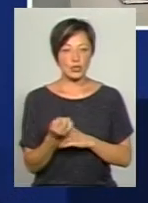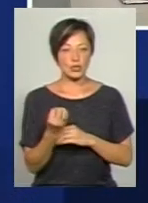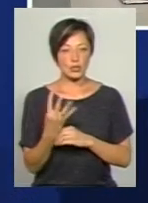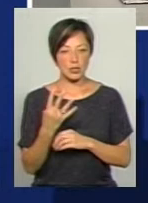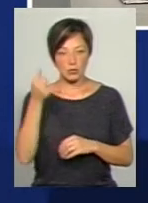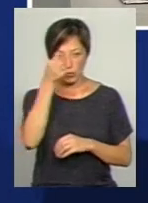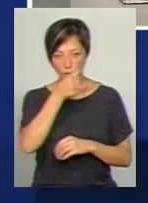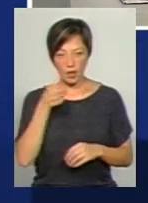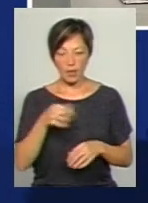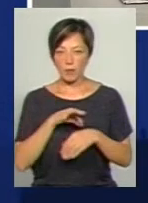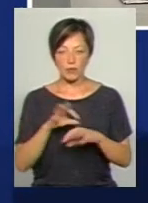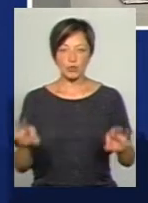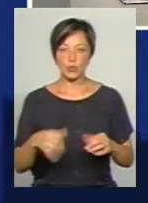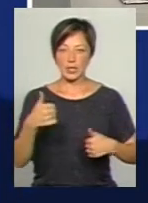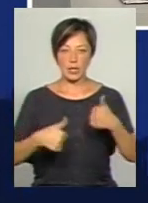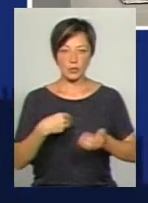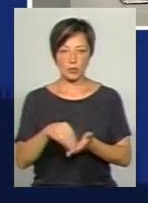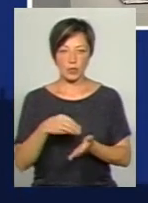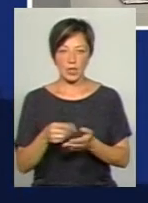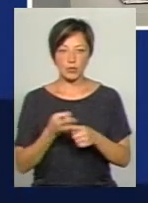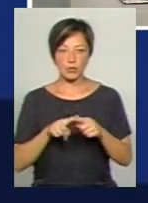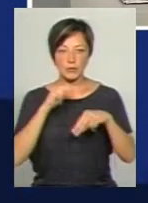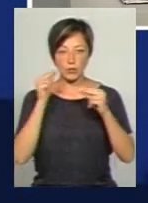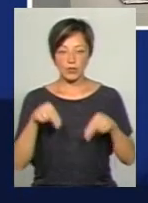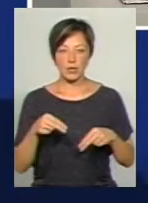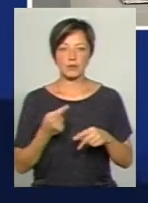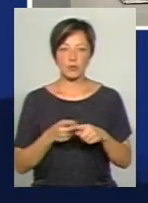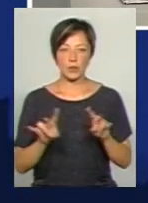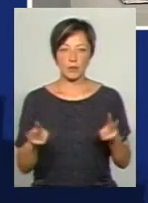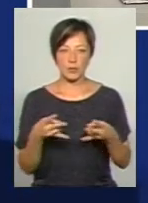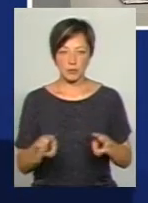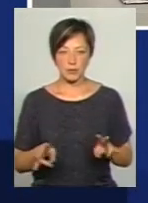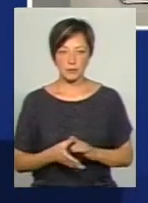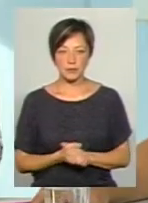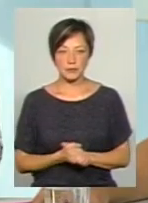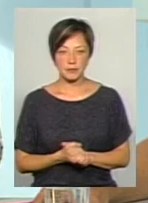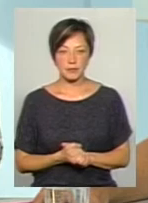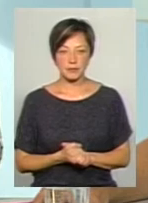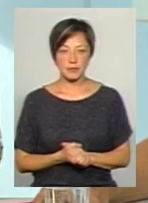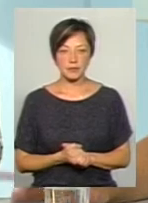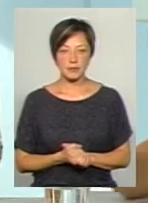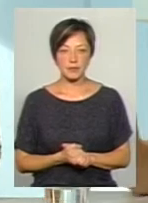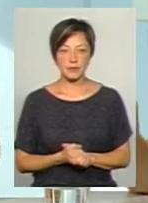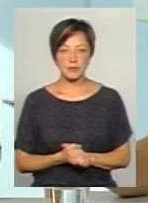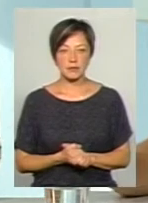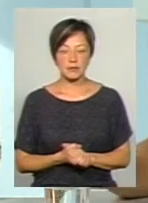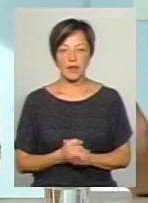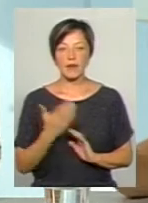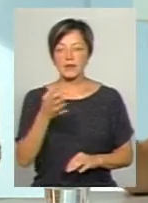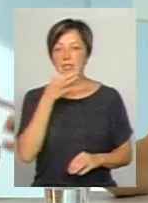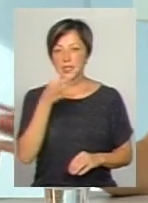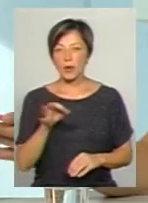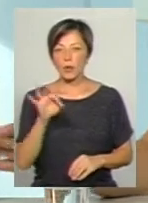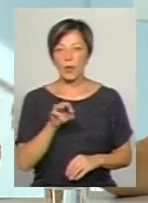року не провів жодних тендерних закупівель, тому звинувачувати йому всього не потрібно. Дякую за оточення. Ви сказали про